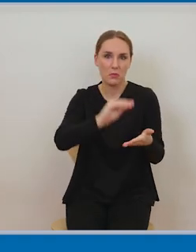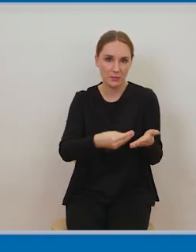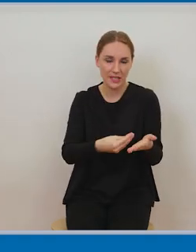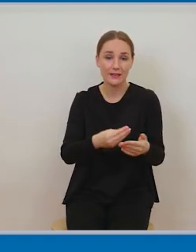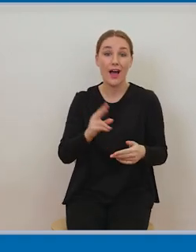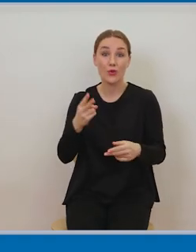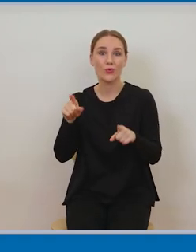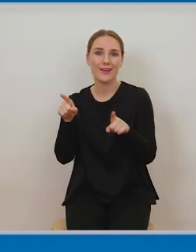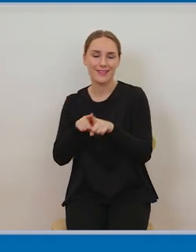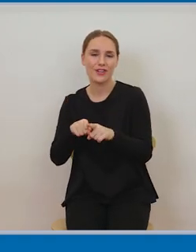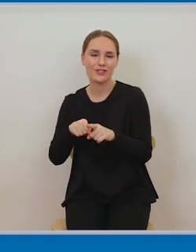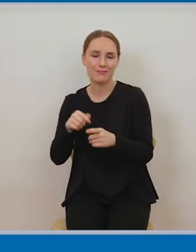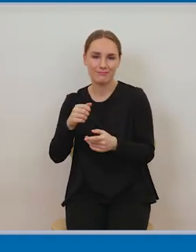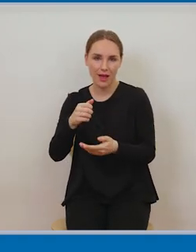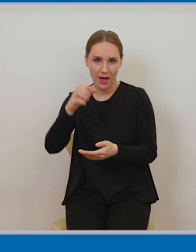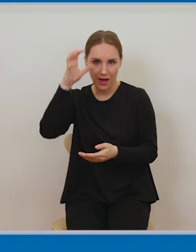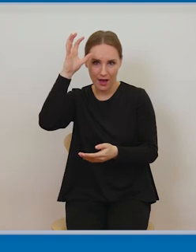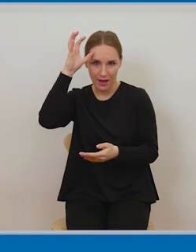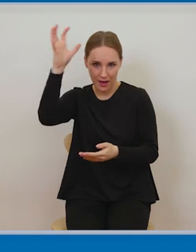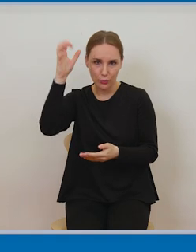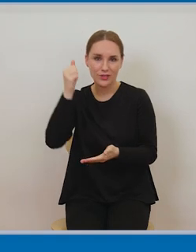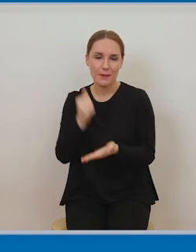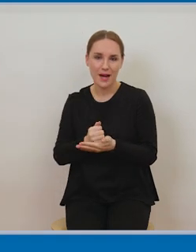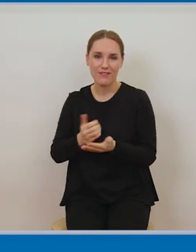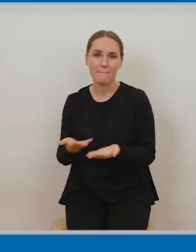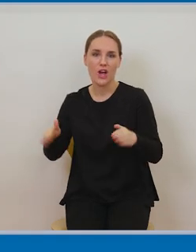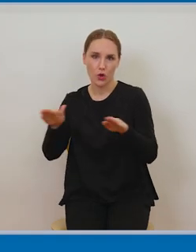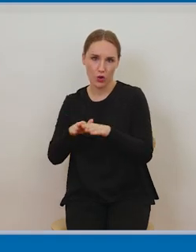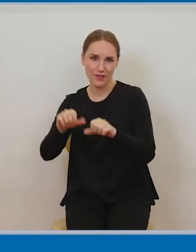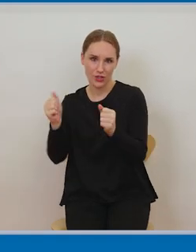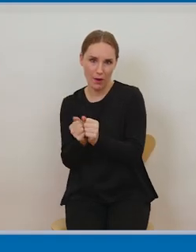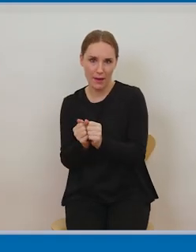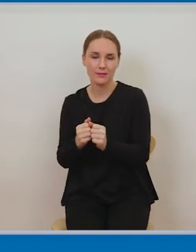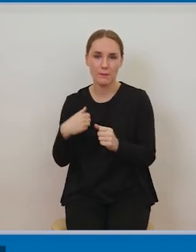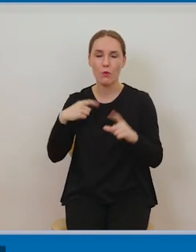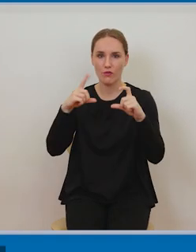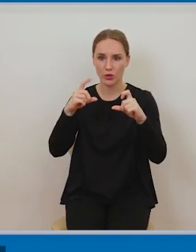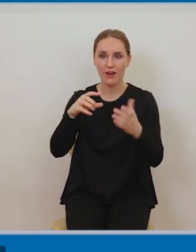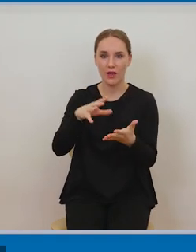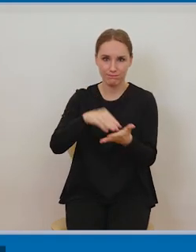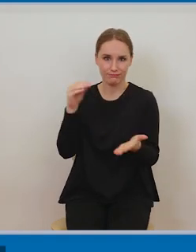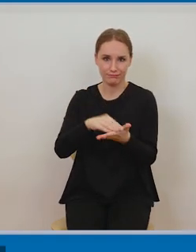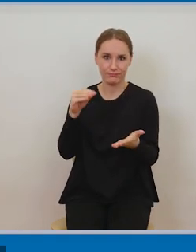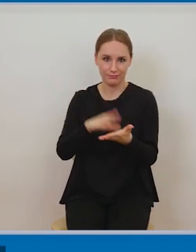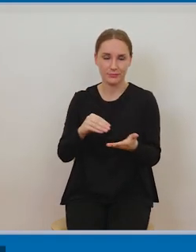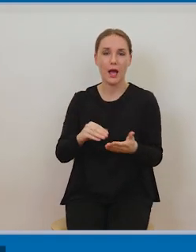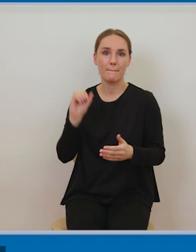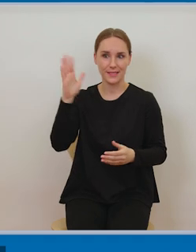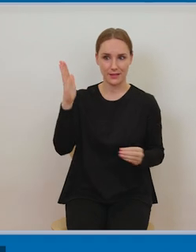zwielokrotniona, wprowadzona, umieszczona w prezentacji, a następnie ta prezentacja, i tu jest dodatkowy element